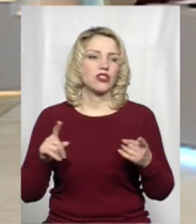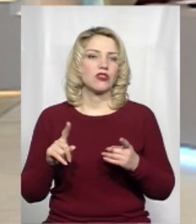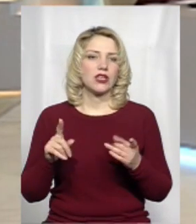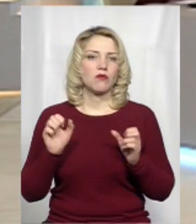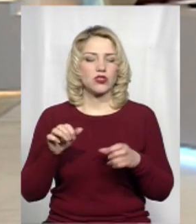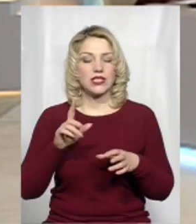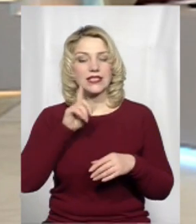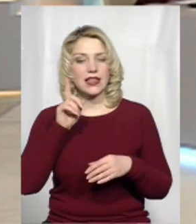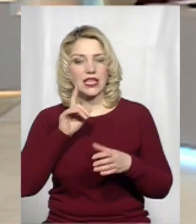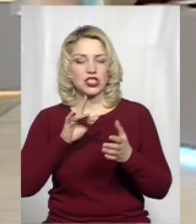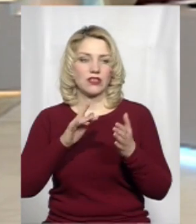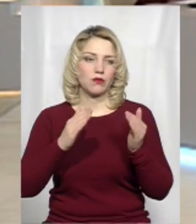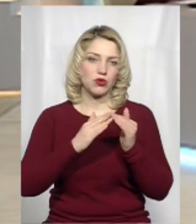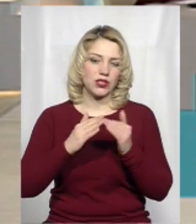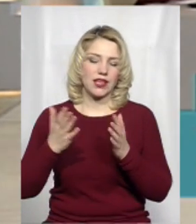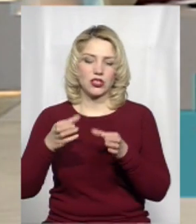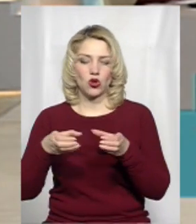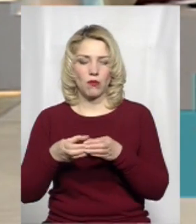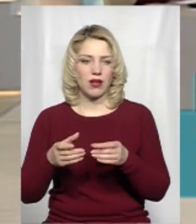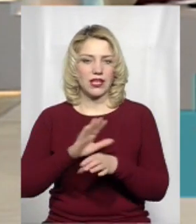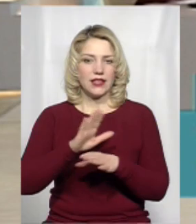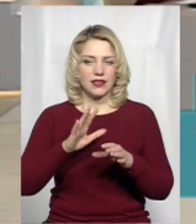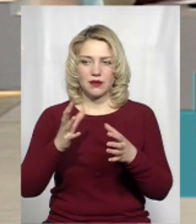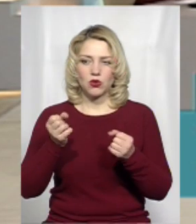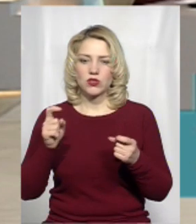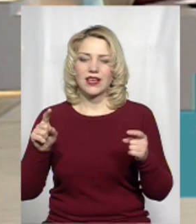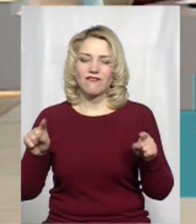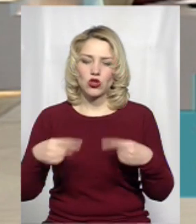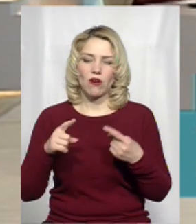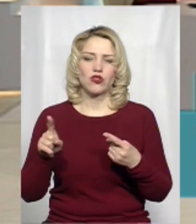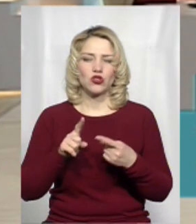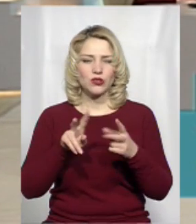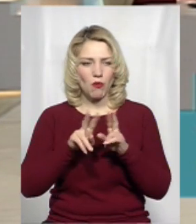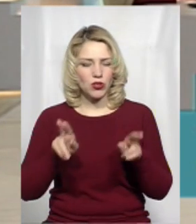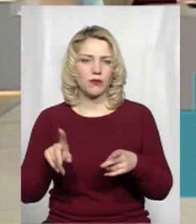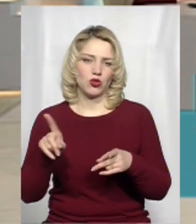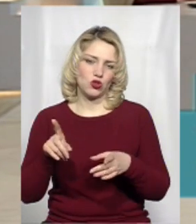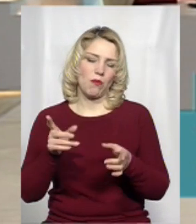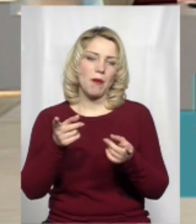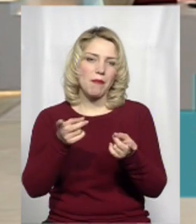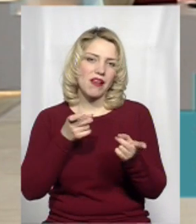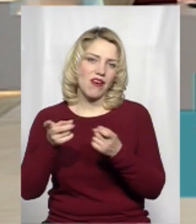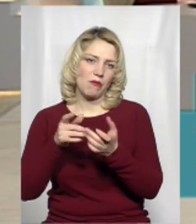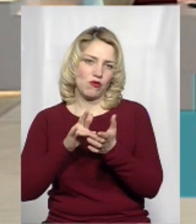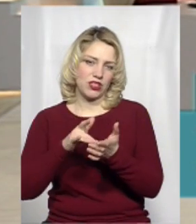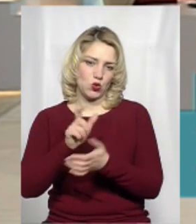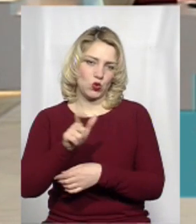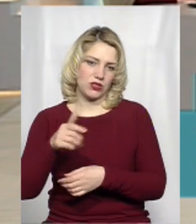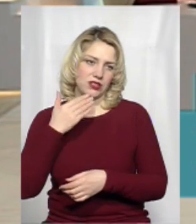можливо, із зелених садиб чи в якійсь громаді не беруться відновлювати ще щось подібне, щоб привабити більше туристів? Не чули про таке?